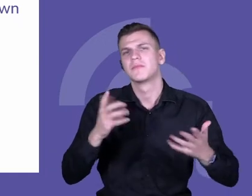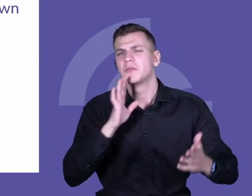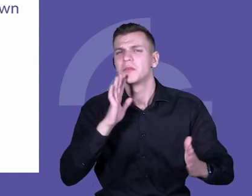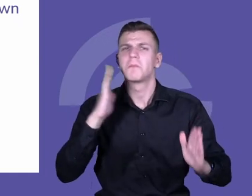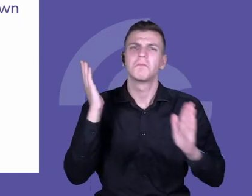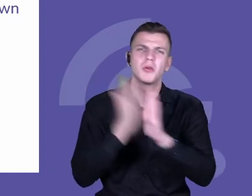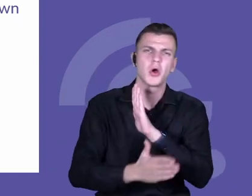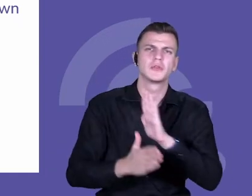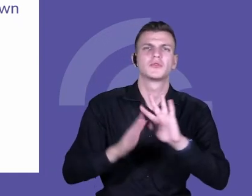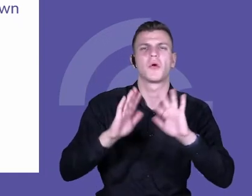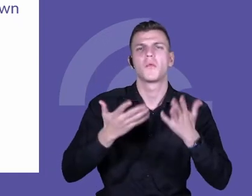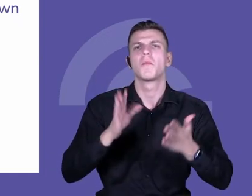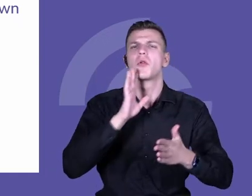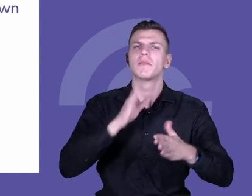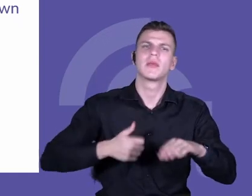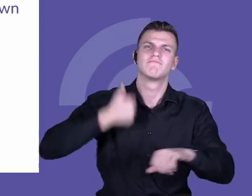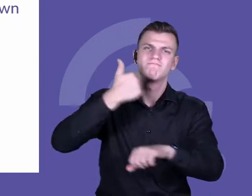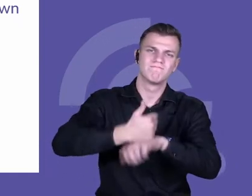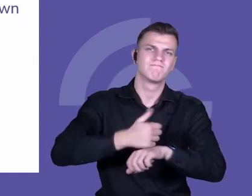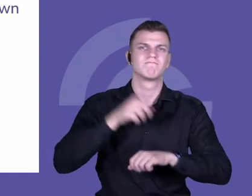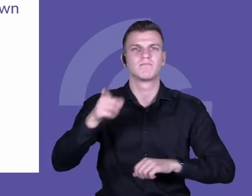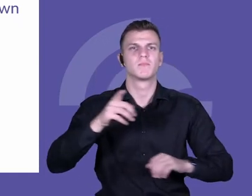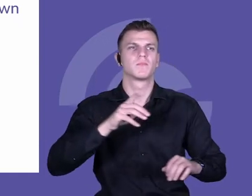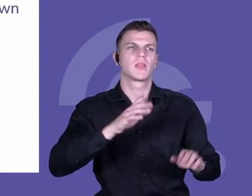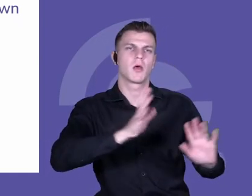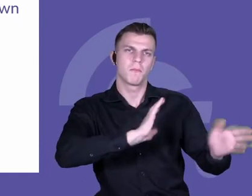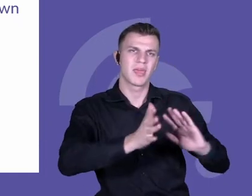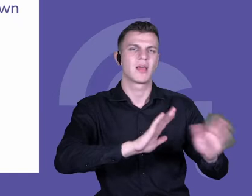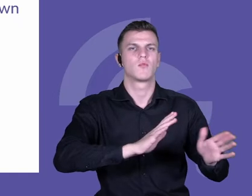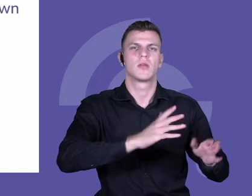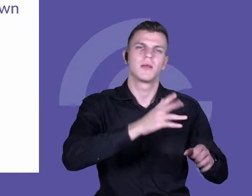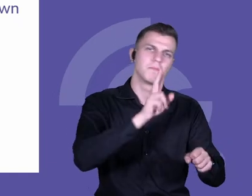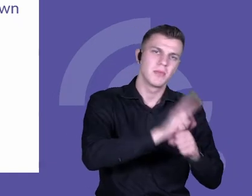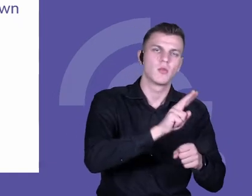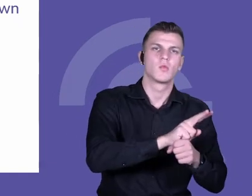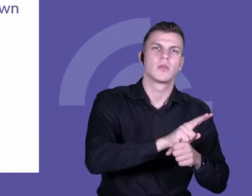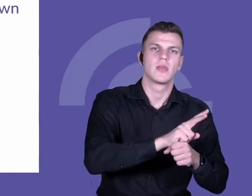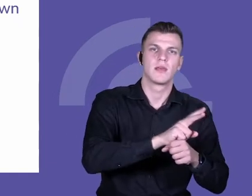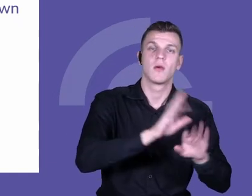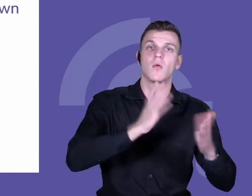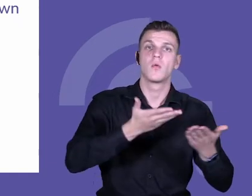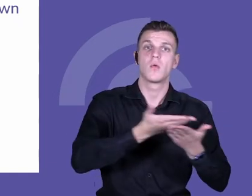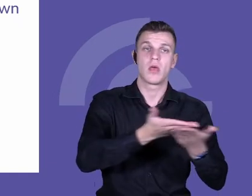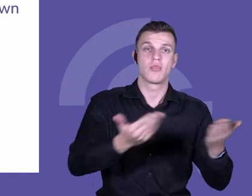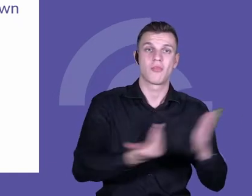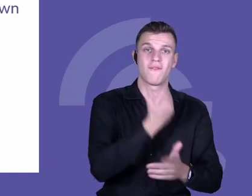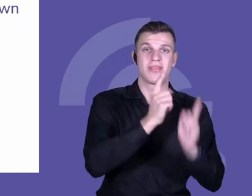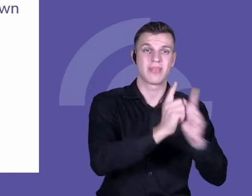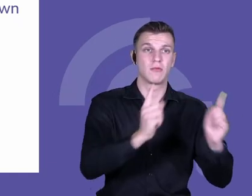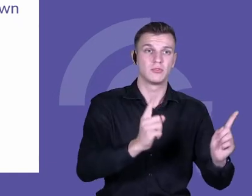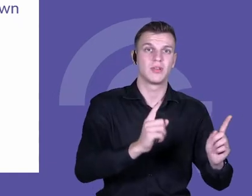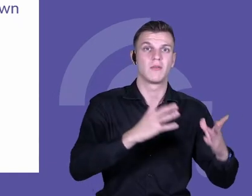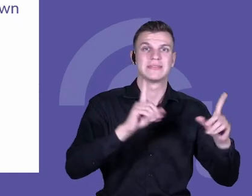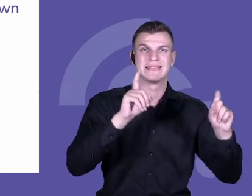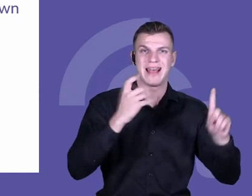po prostu mentora. Mentor, który pojawia się nowi nauczyciele, którzy przychodzą do szkoły,